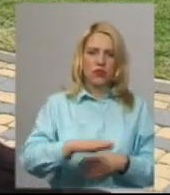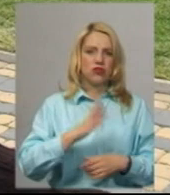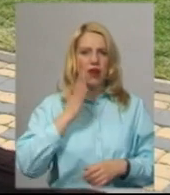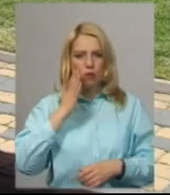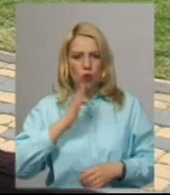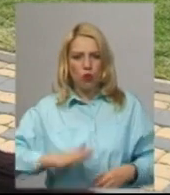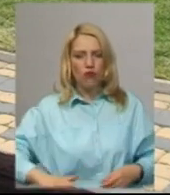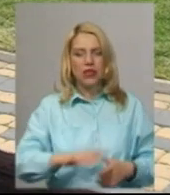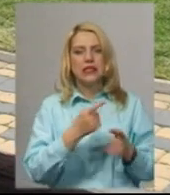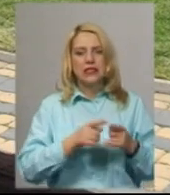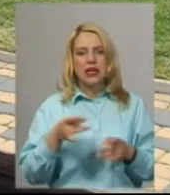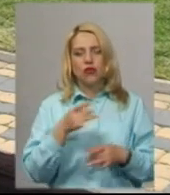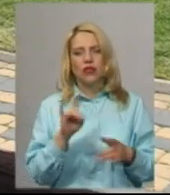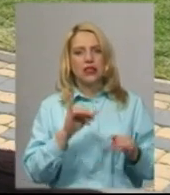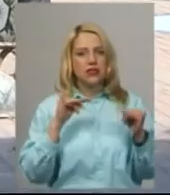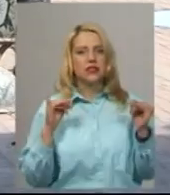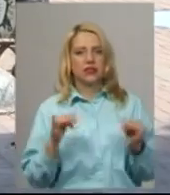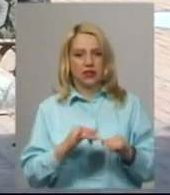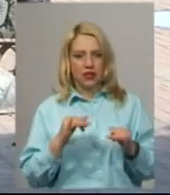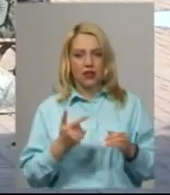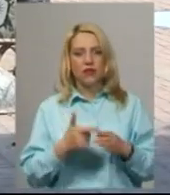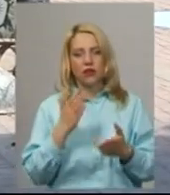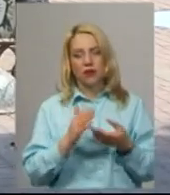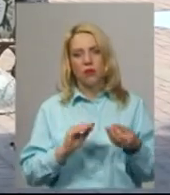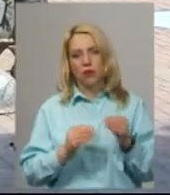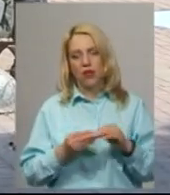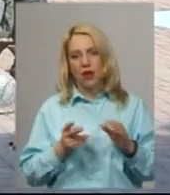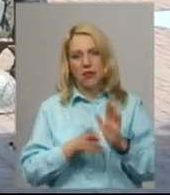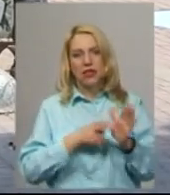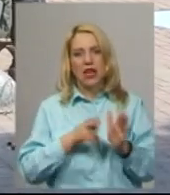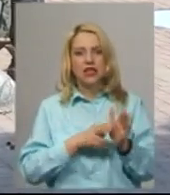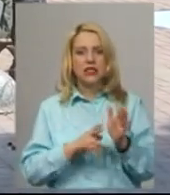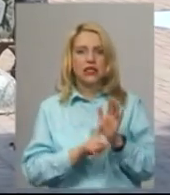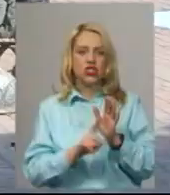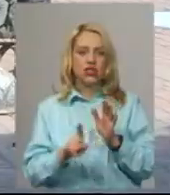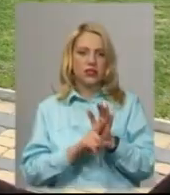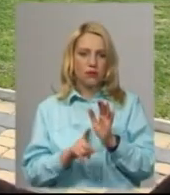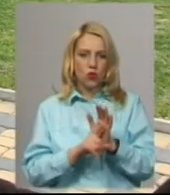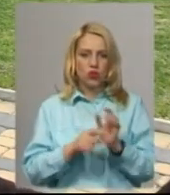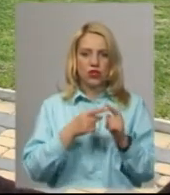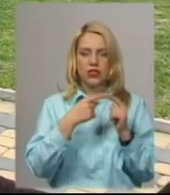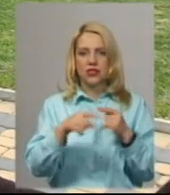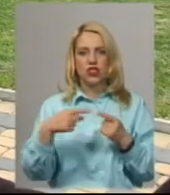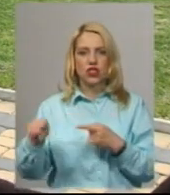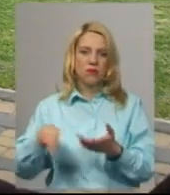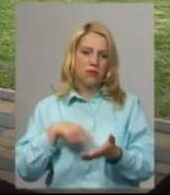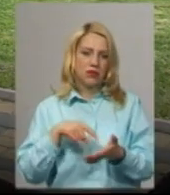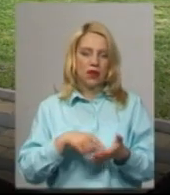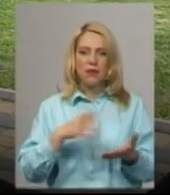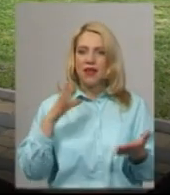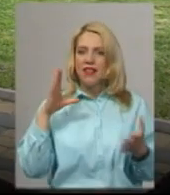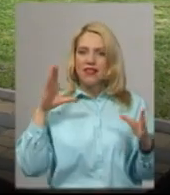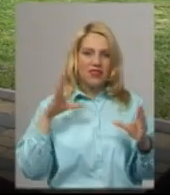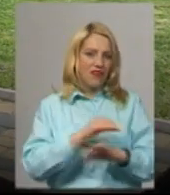варто дивитись. Жінка туди є, існує певна проблема – це залізничне сполучення з іншими містами України. Не вдається Кам'янцю